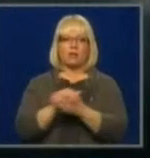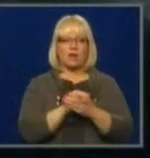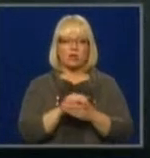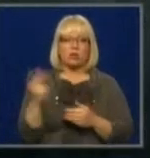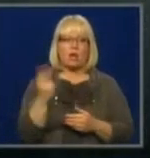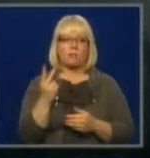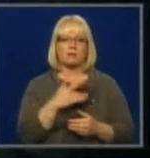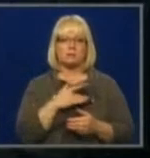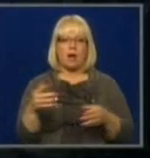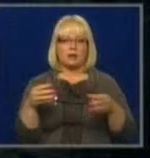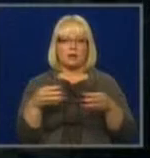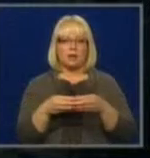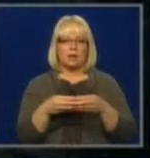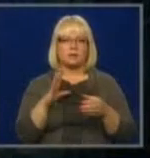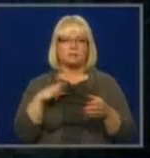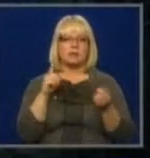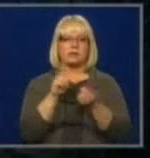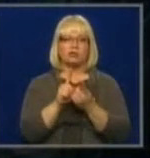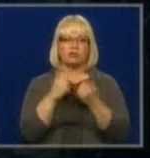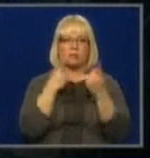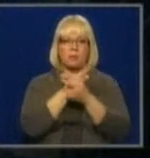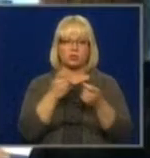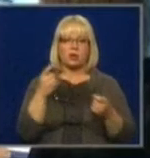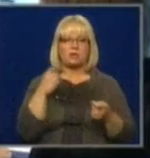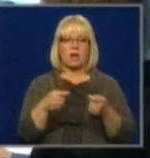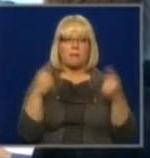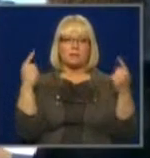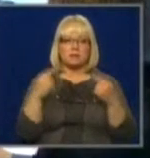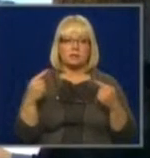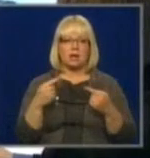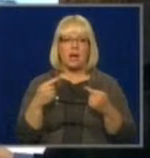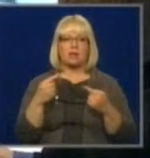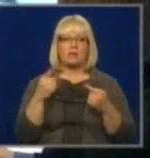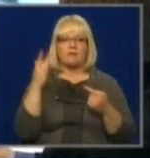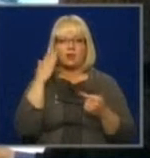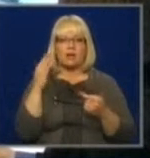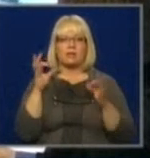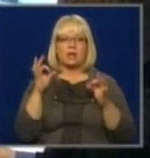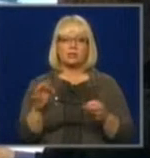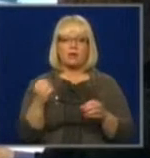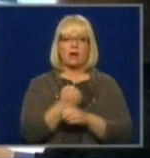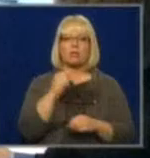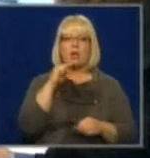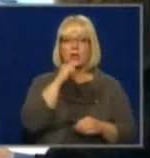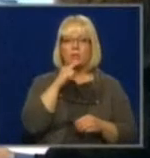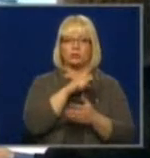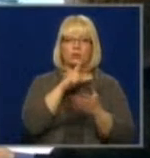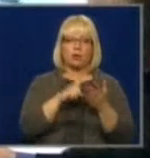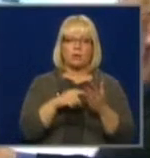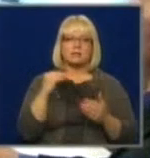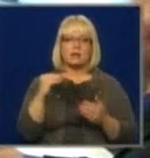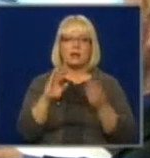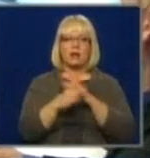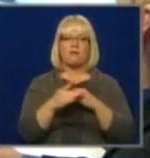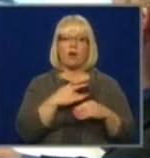Abas partijas pēc tikšanās paziņoja, ka tam saskana viedokļi, tam tiesiskuma un ekonomiskajos jautājumos. Taču Zatler